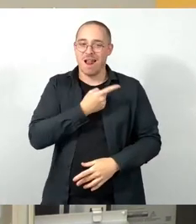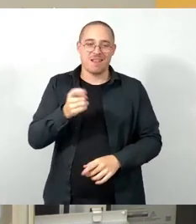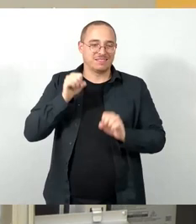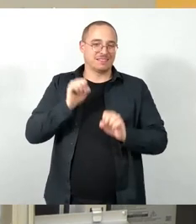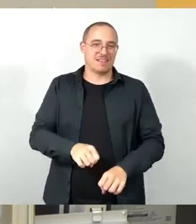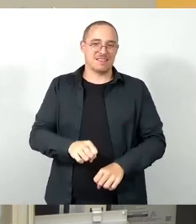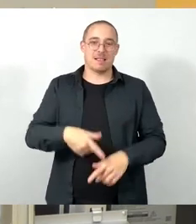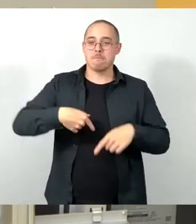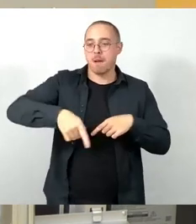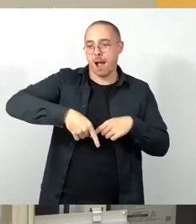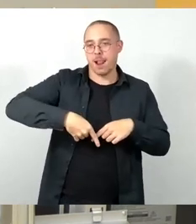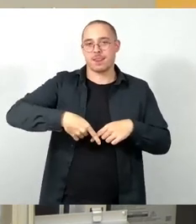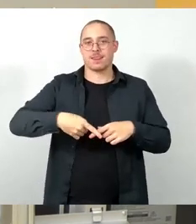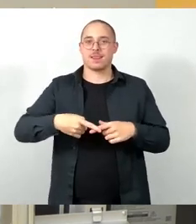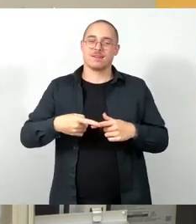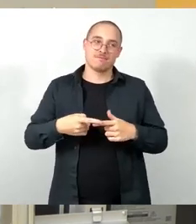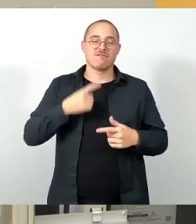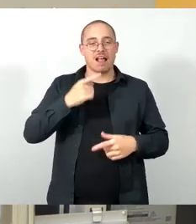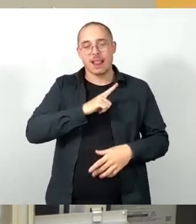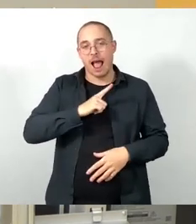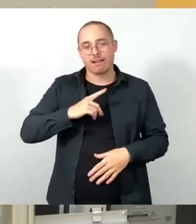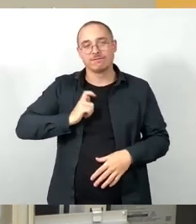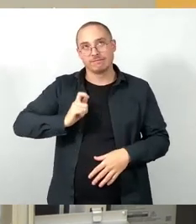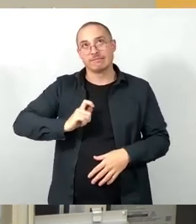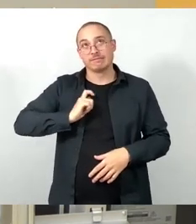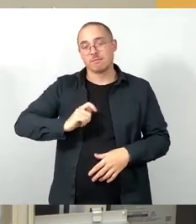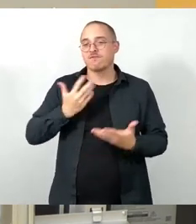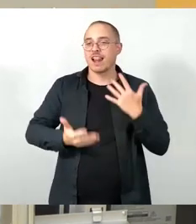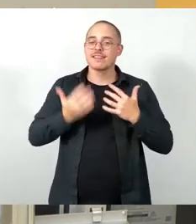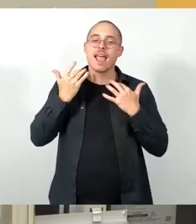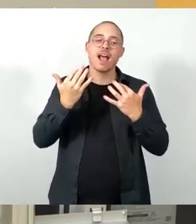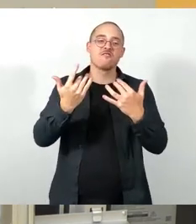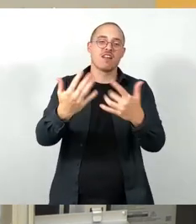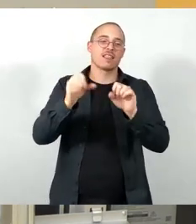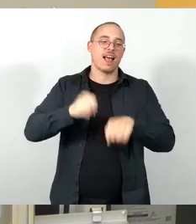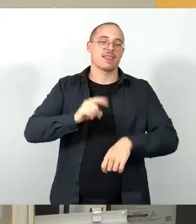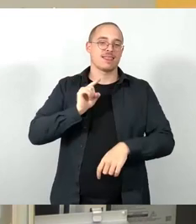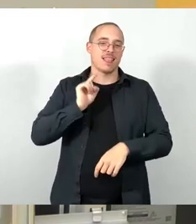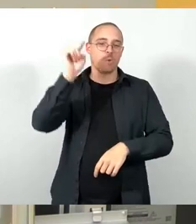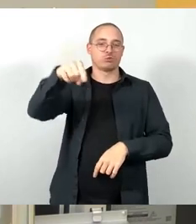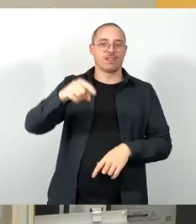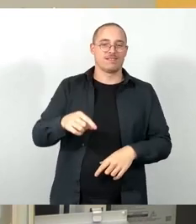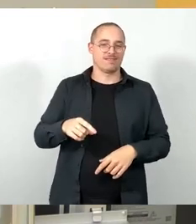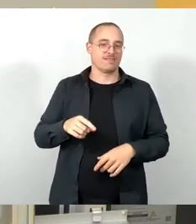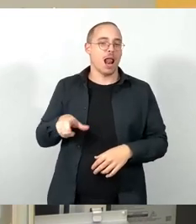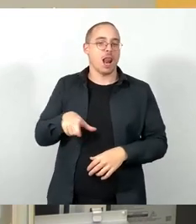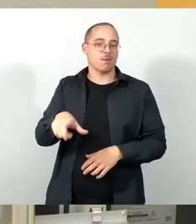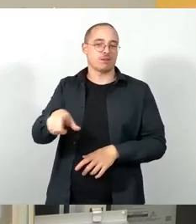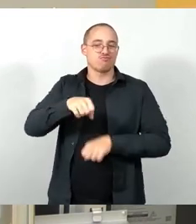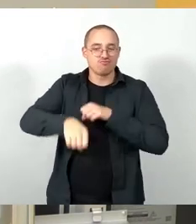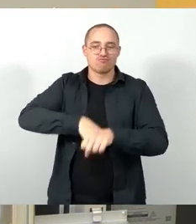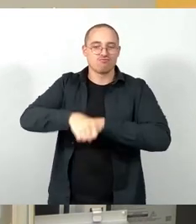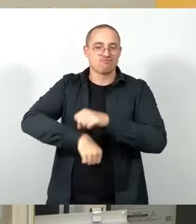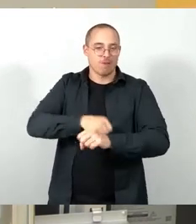lange, lange dauern, aber irgendwann werde ich dann nachts um zwei mit dem Fahrrad schön leicht beleuchtet über den